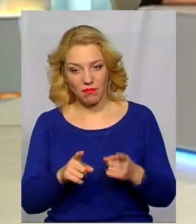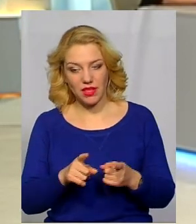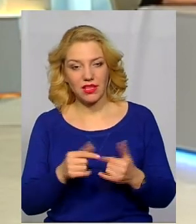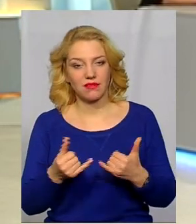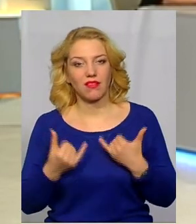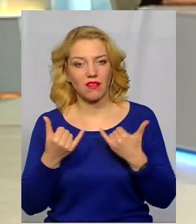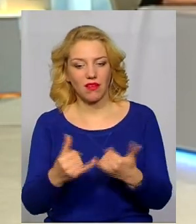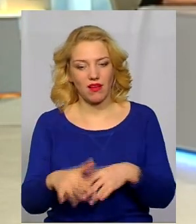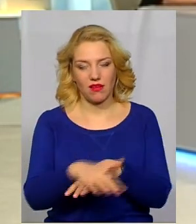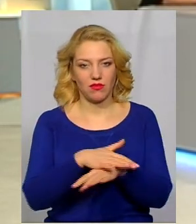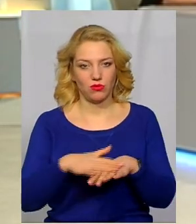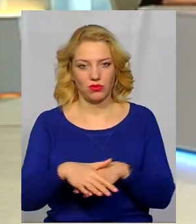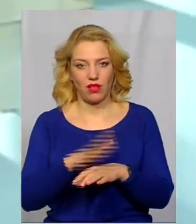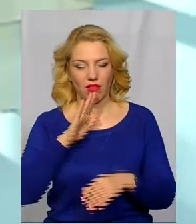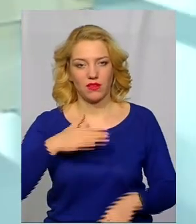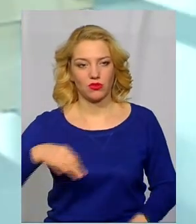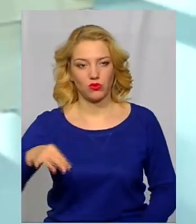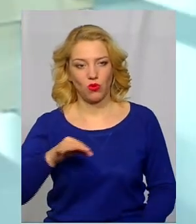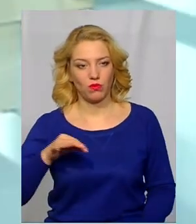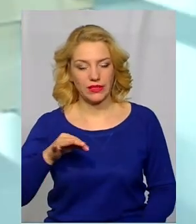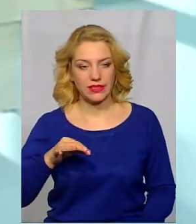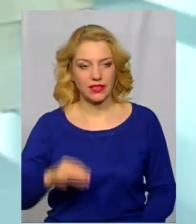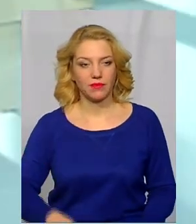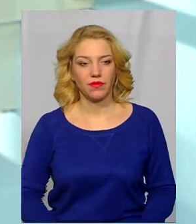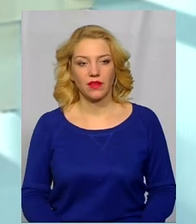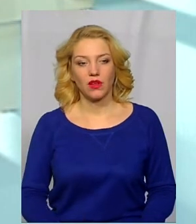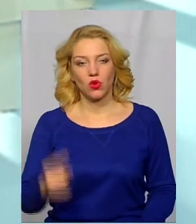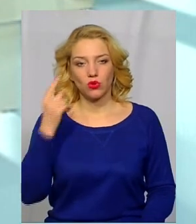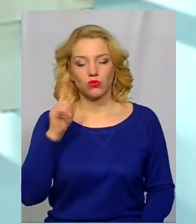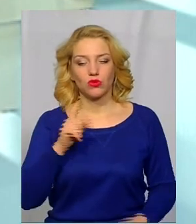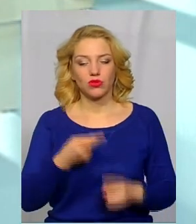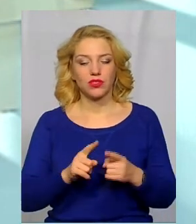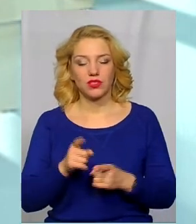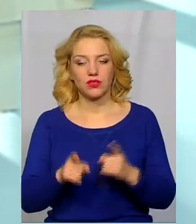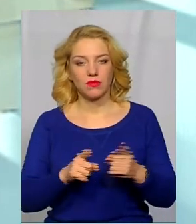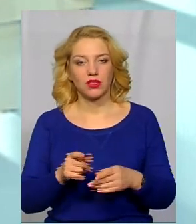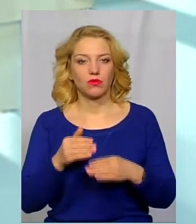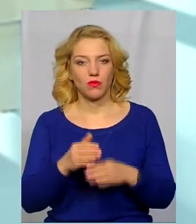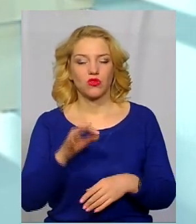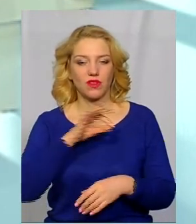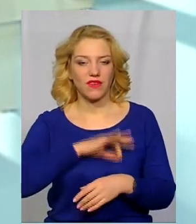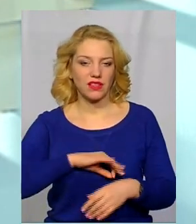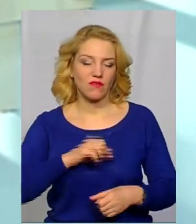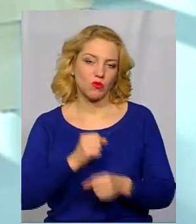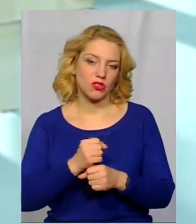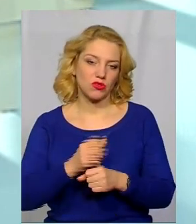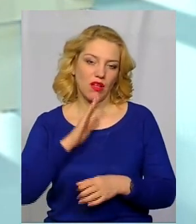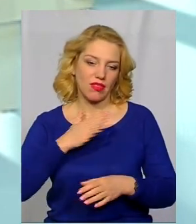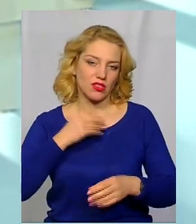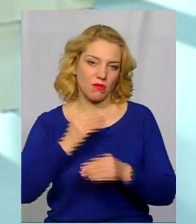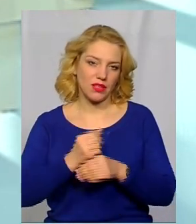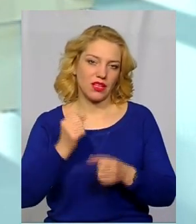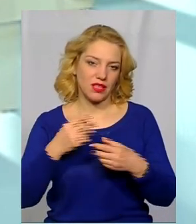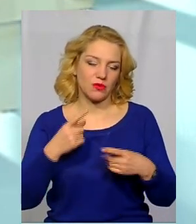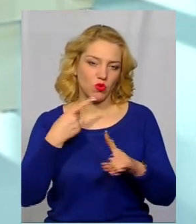жителів області? Я думаю, ці зміни допоможуть нам ефективно працювати, а ефективна наша праця дасть позитивні